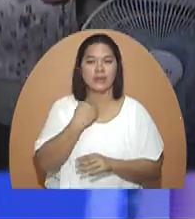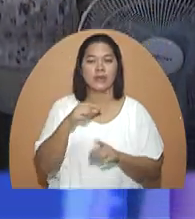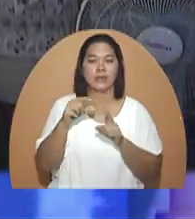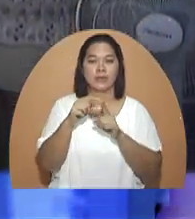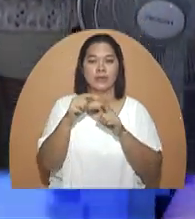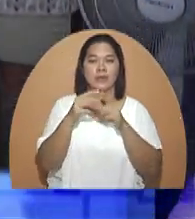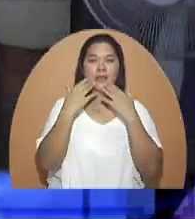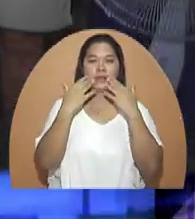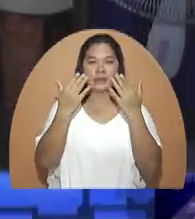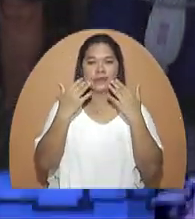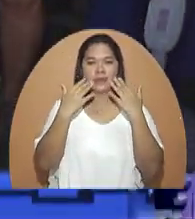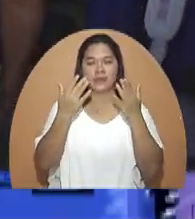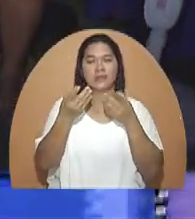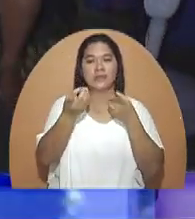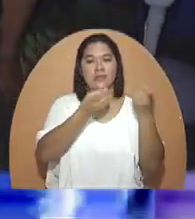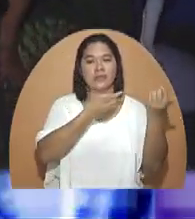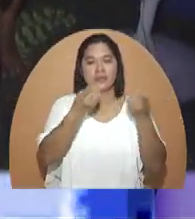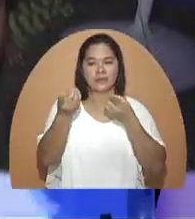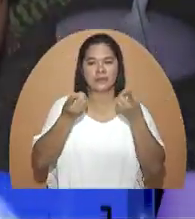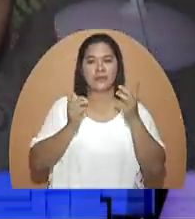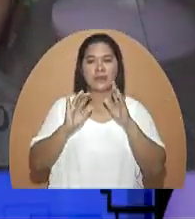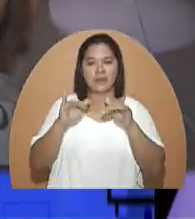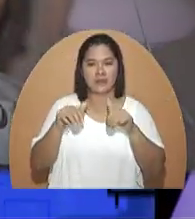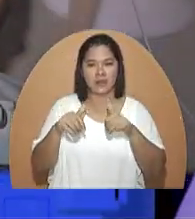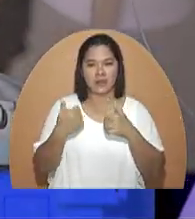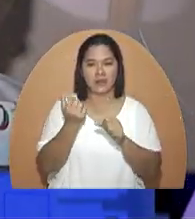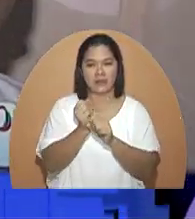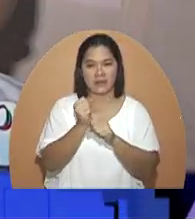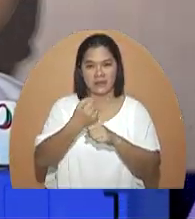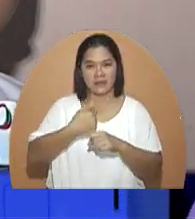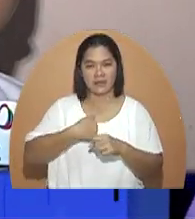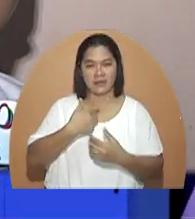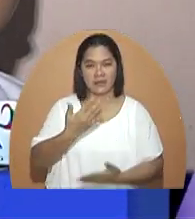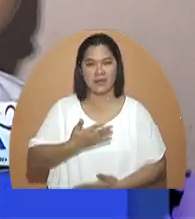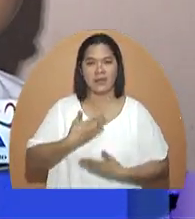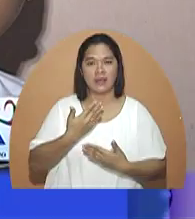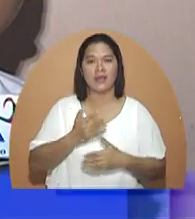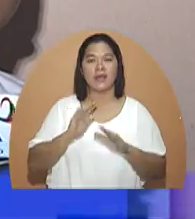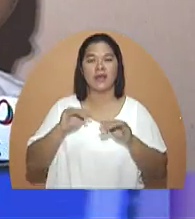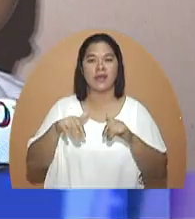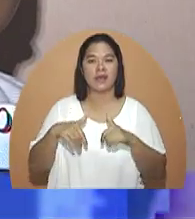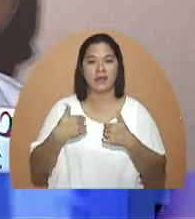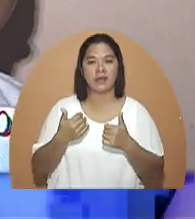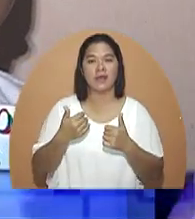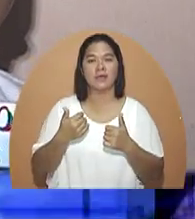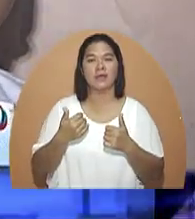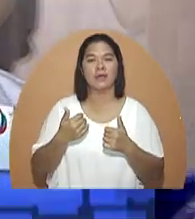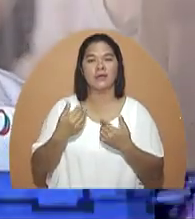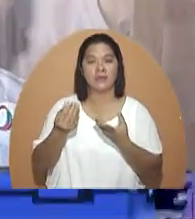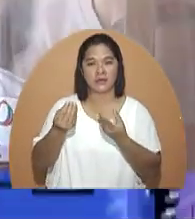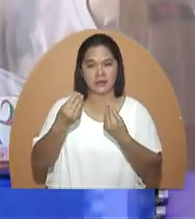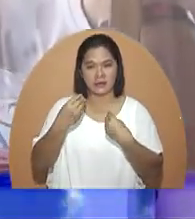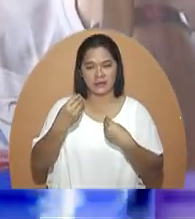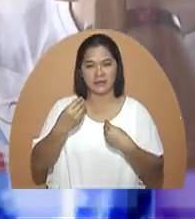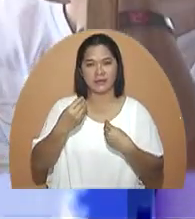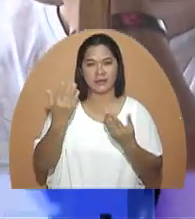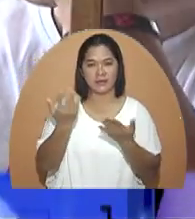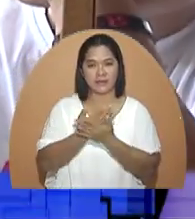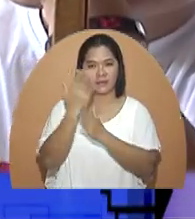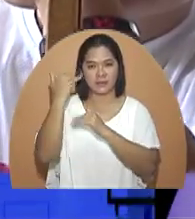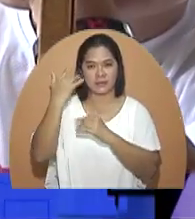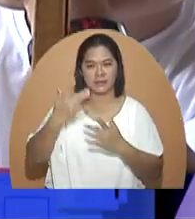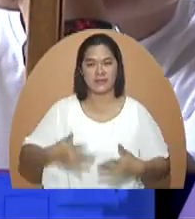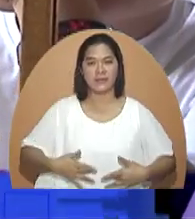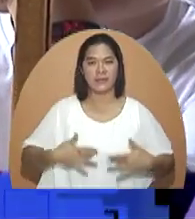Kulang po yung salitang salamat para po mailarawat kung gano'n nila ako pinasaya gano'n nila ako binigyan ng bagong pag